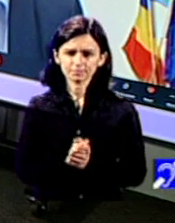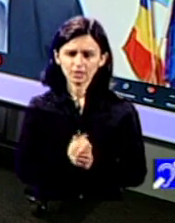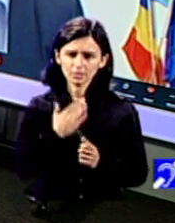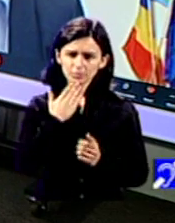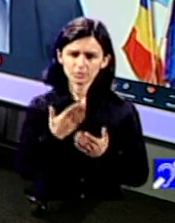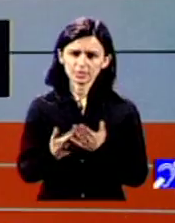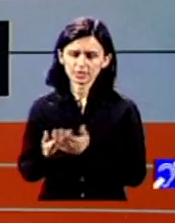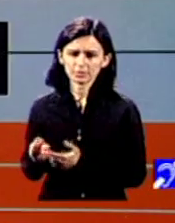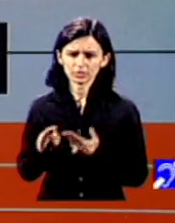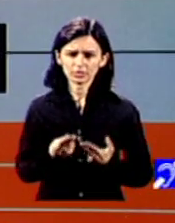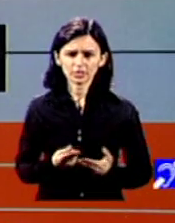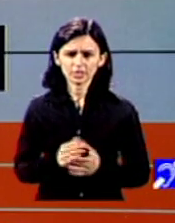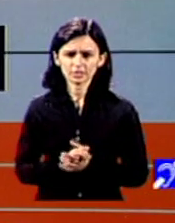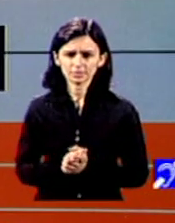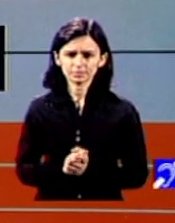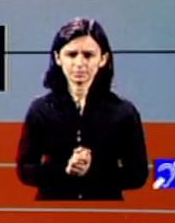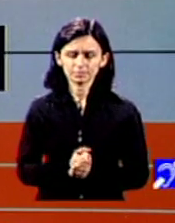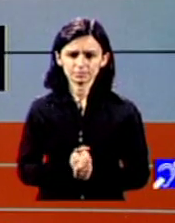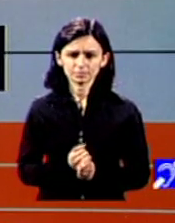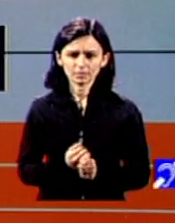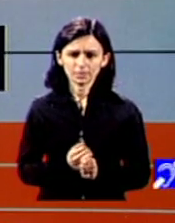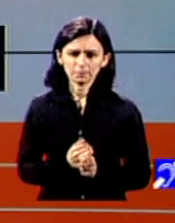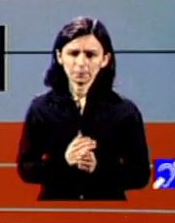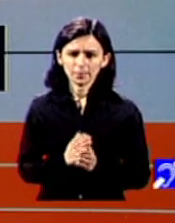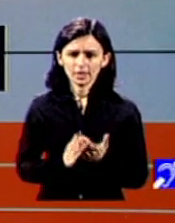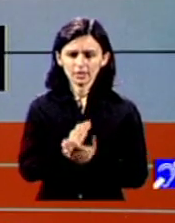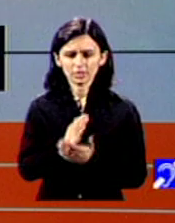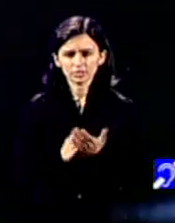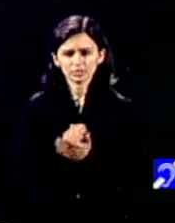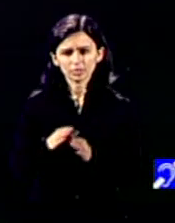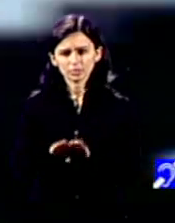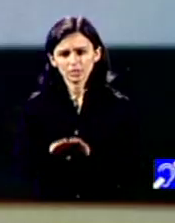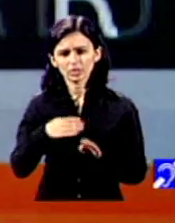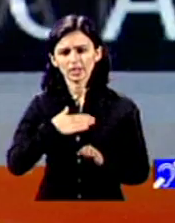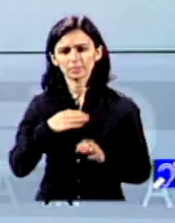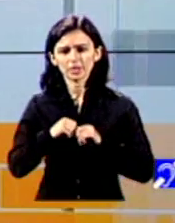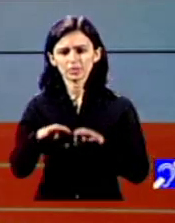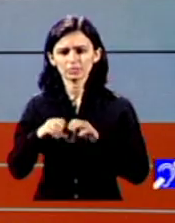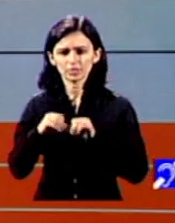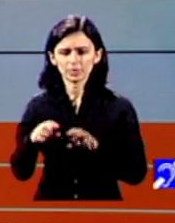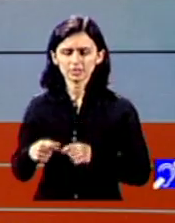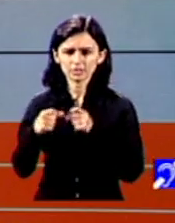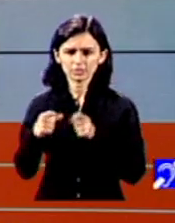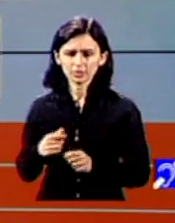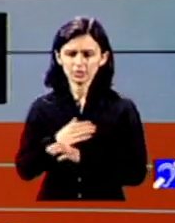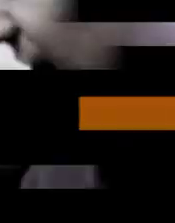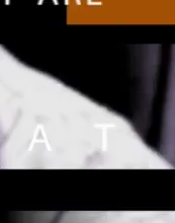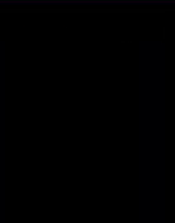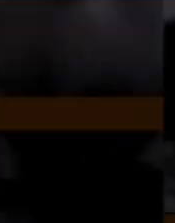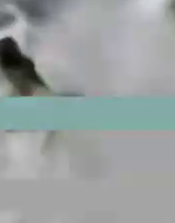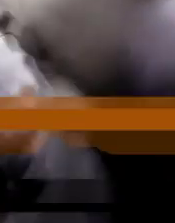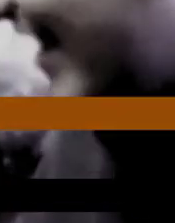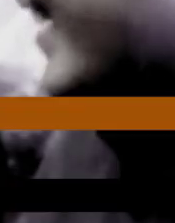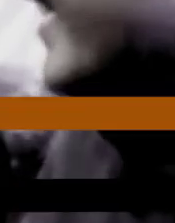pentru invitați Mergem acum mai departe doamnelor, domnilor imediat Andreea e pregătită să ne ofere informații din domeniul dizabilității